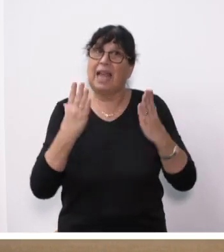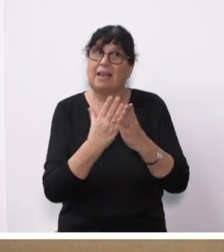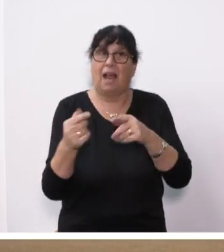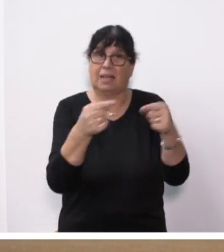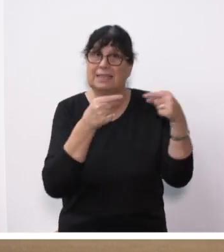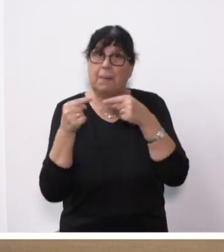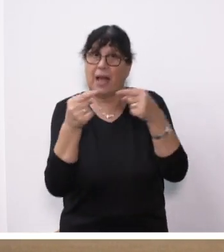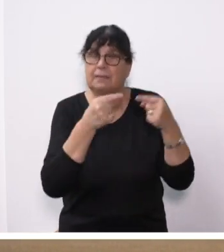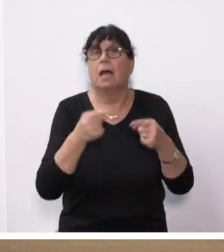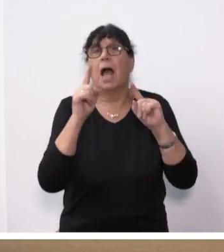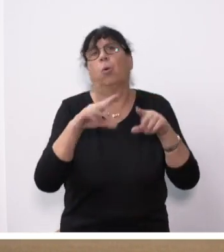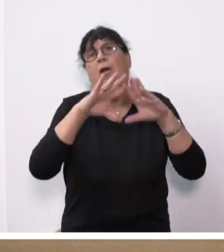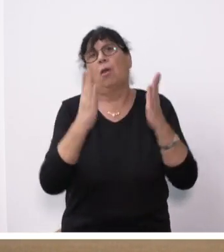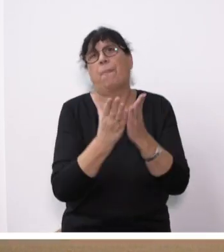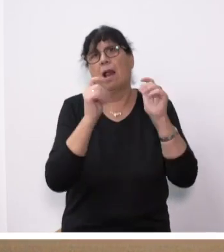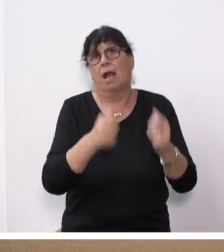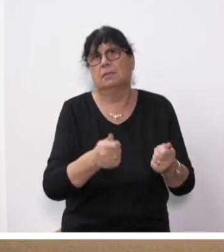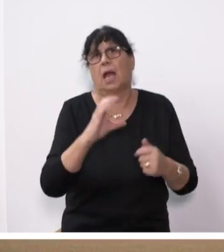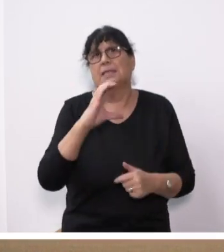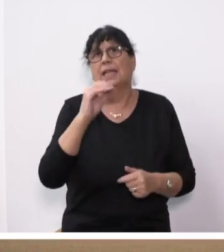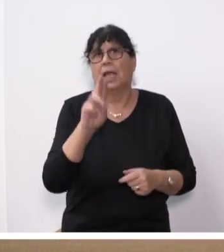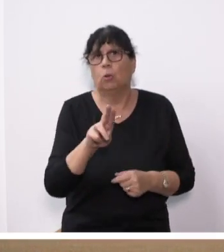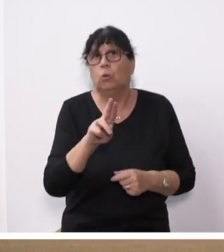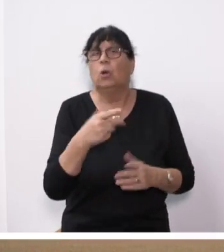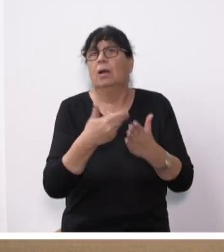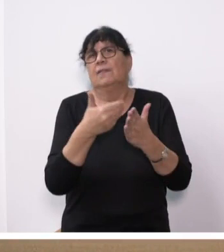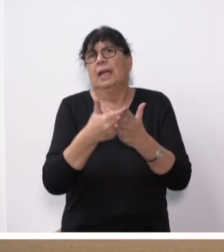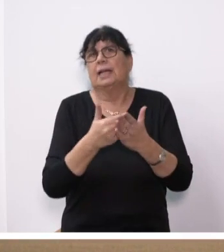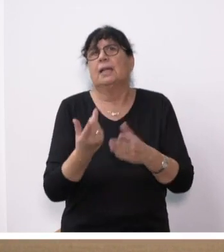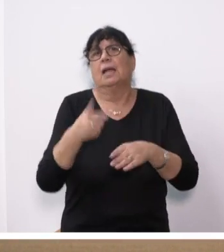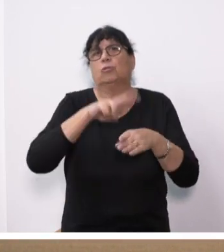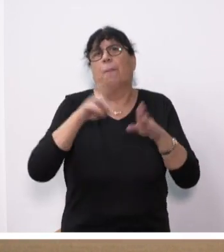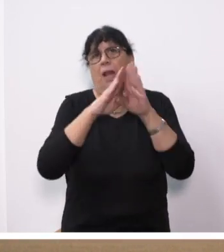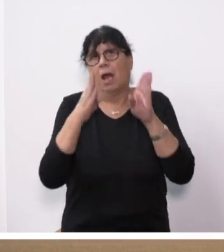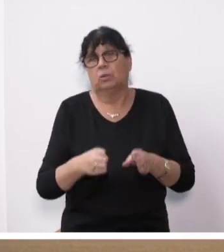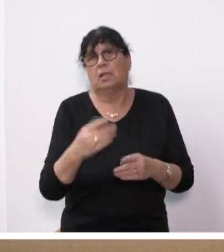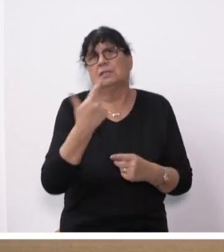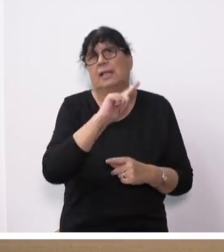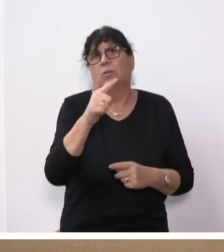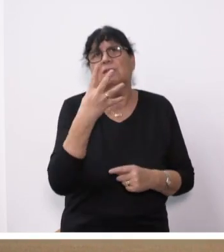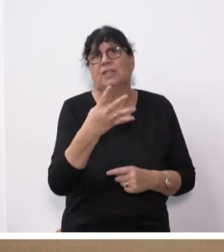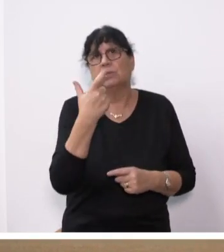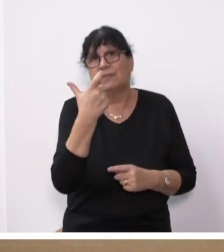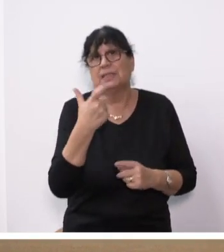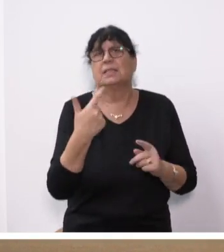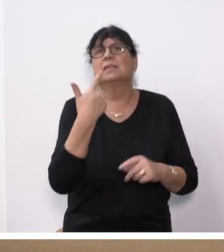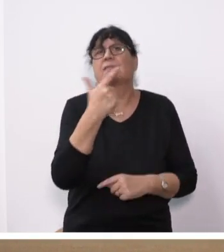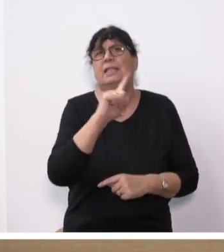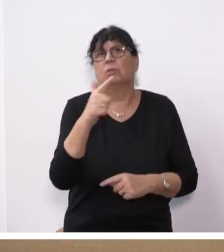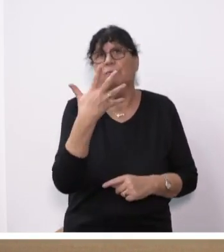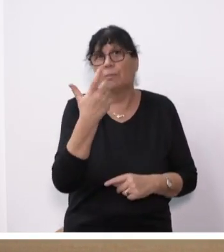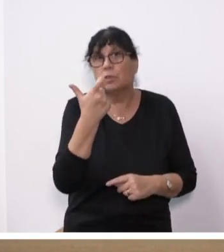werden auch der Globalantrag der CDU-Landtagsfraktion betreffend Doppelhaushalt 2024-2025